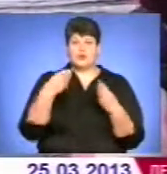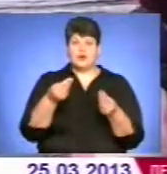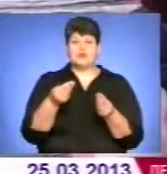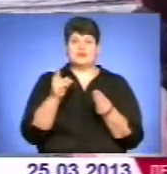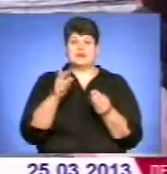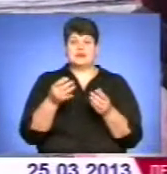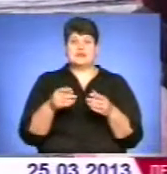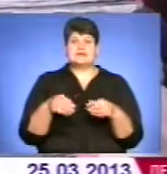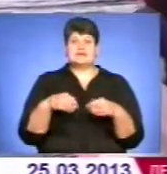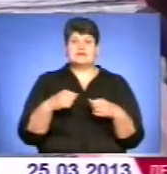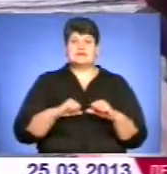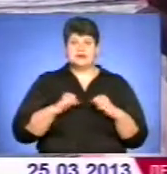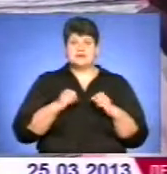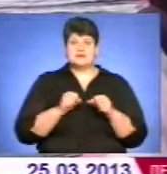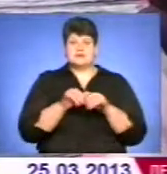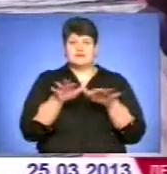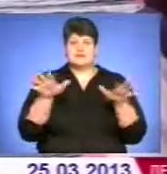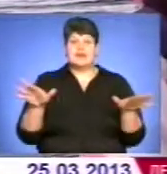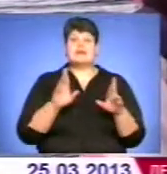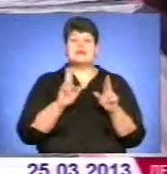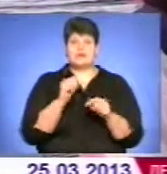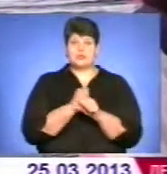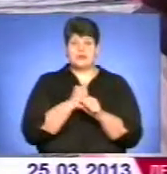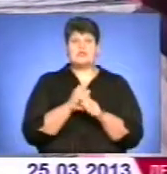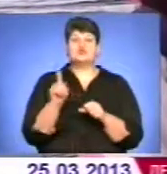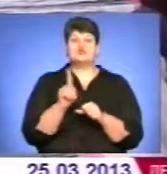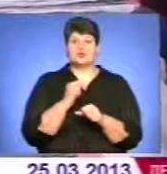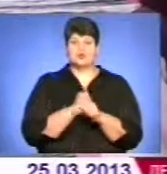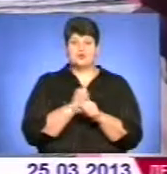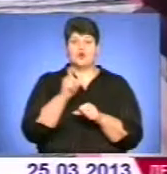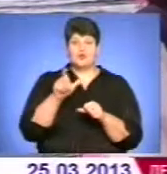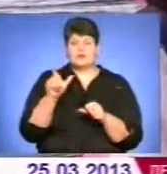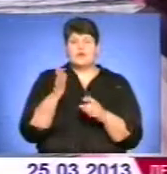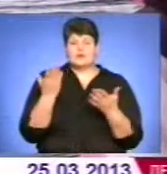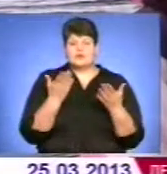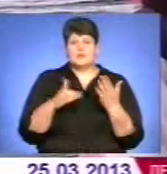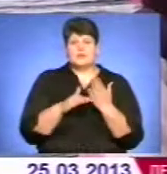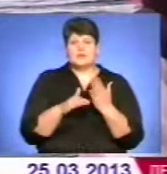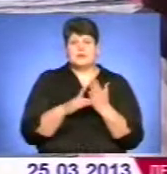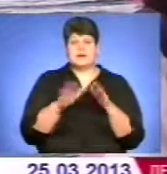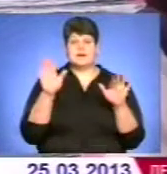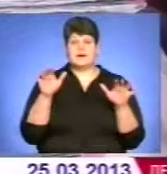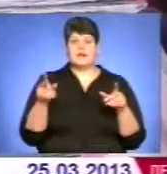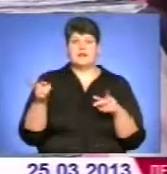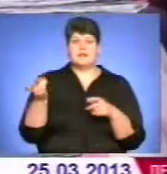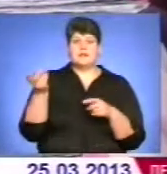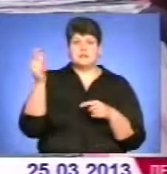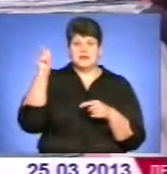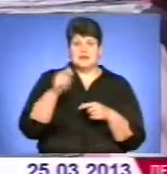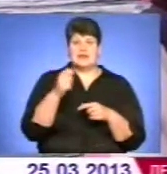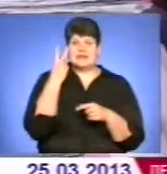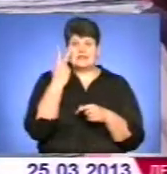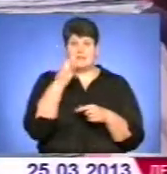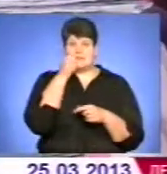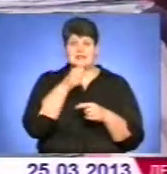маси стараємося пускати інформацію, як робити, що робити, щоб люди якось реагували. Це птаха летить два місяці, прилітає додому і